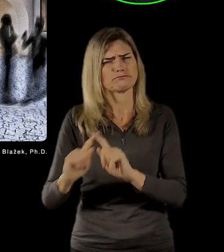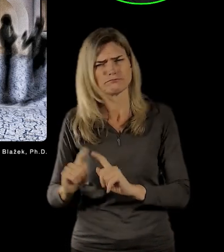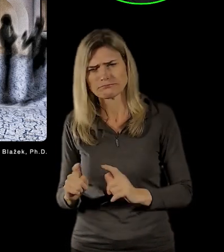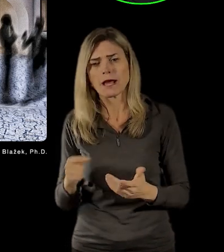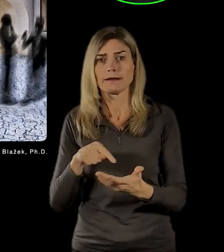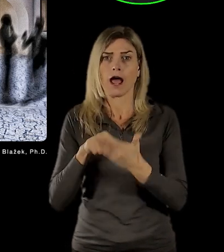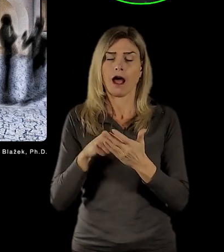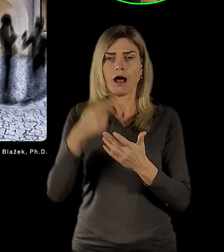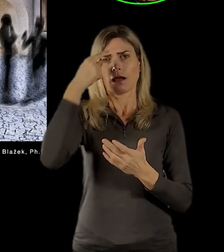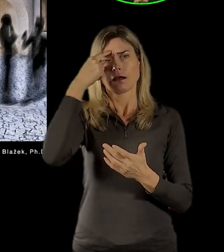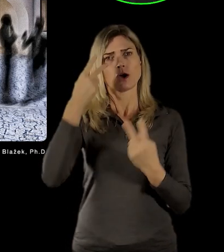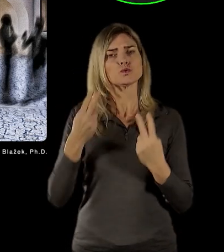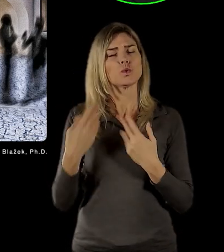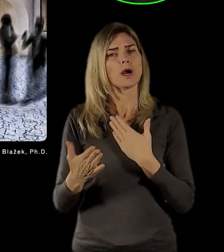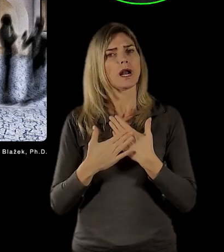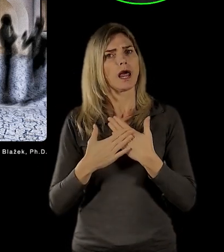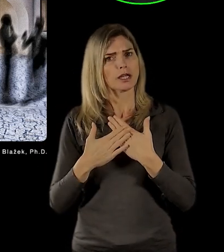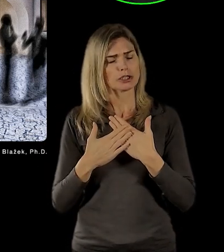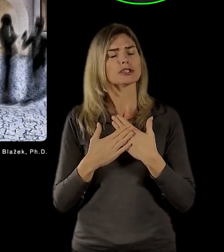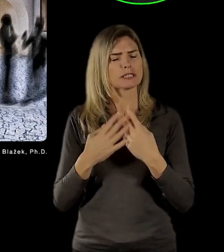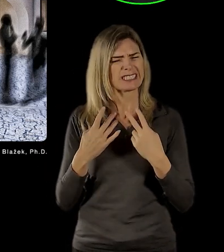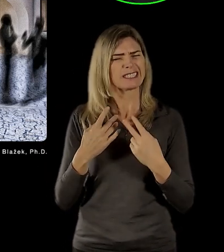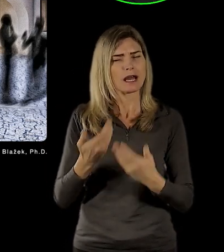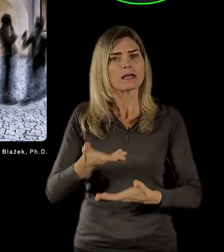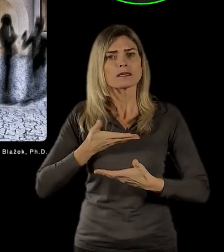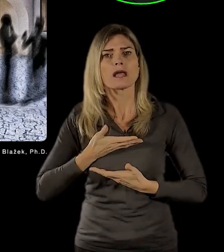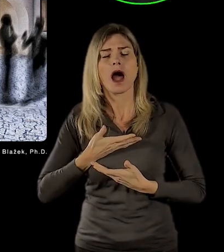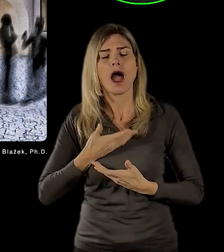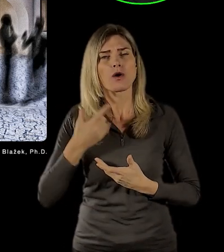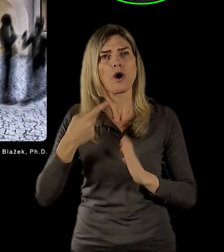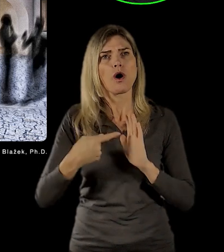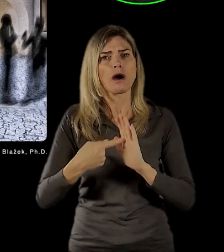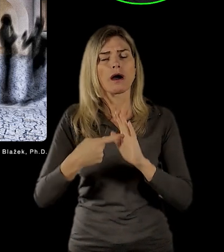důležité nebo nějakým způsobem zásadní a které nám umožňují uchopit